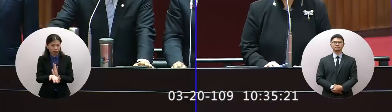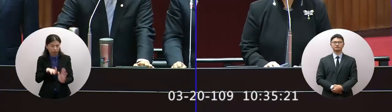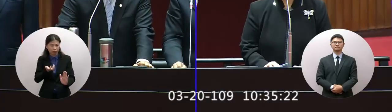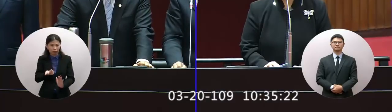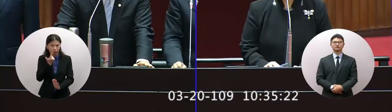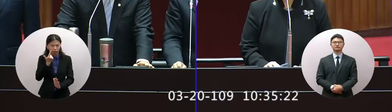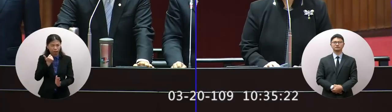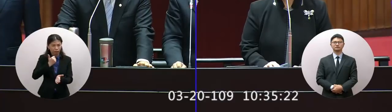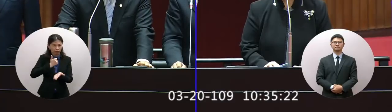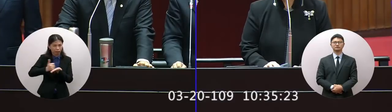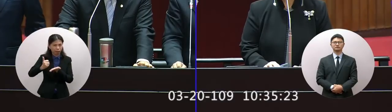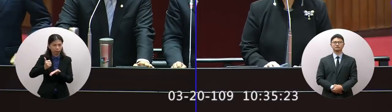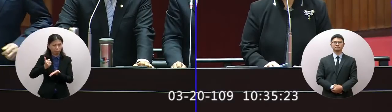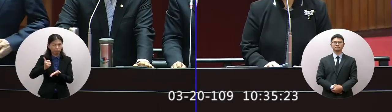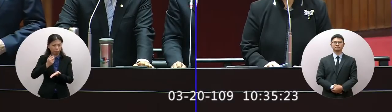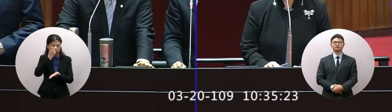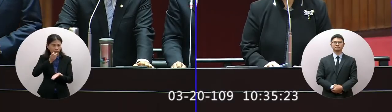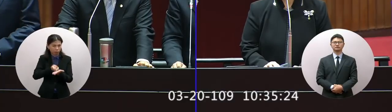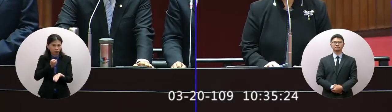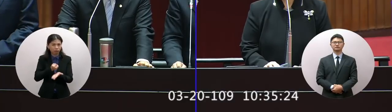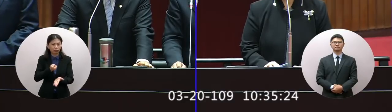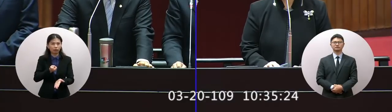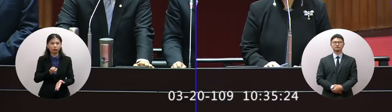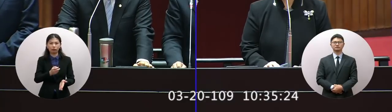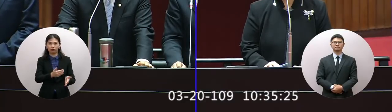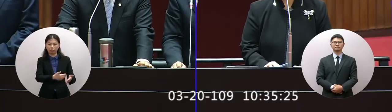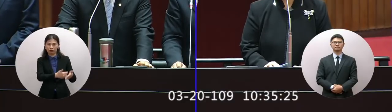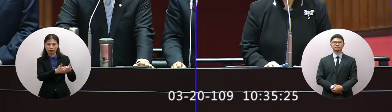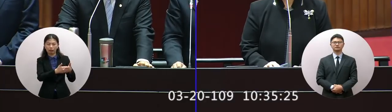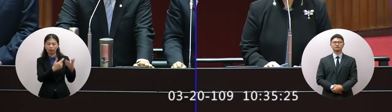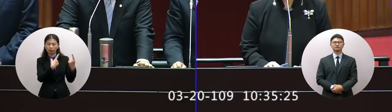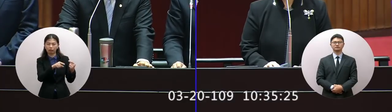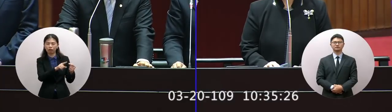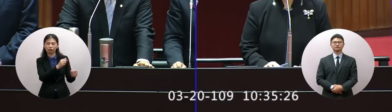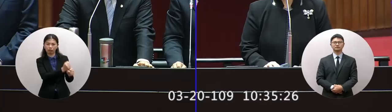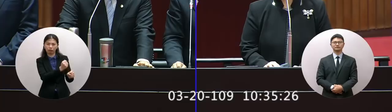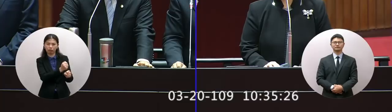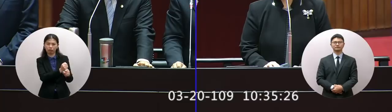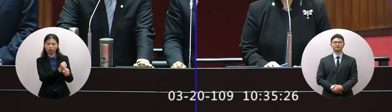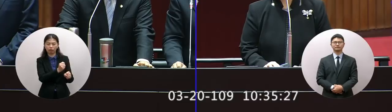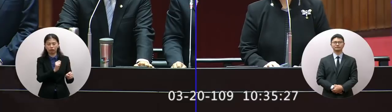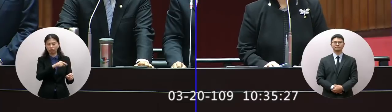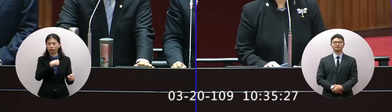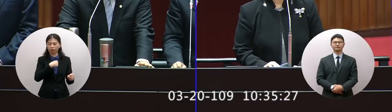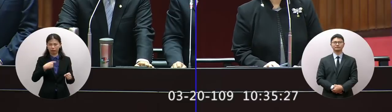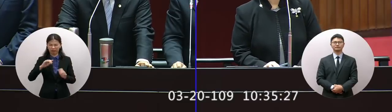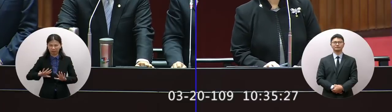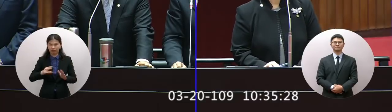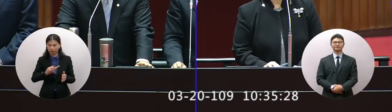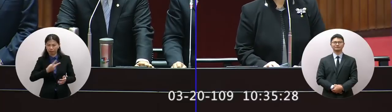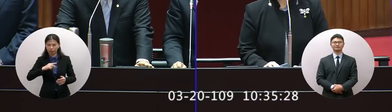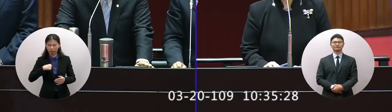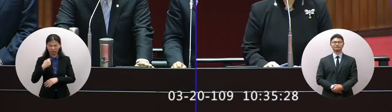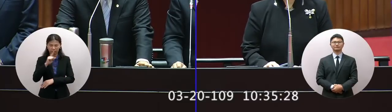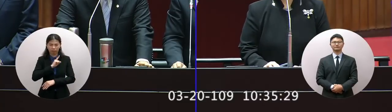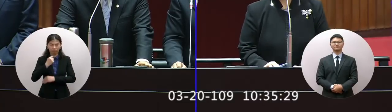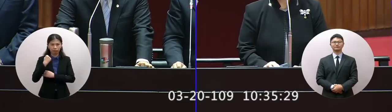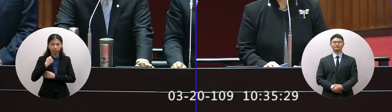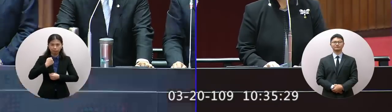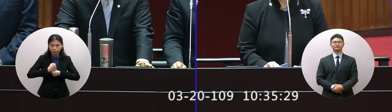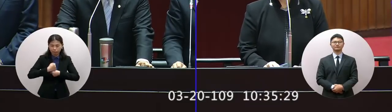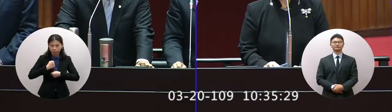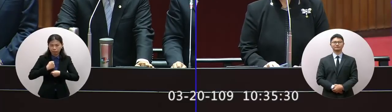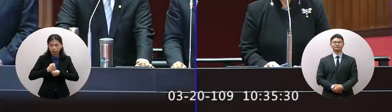把關節出口還有大量來生產所以今天我們看到臺灣在買這個水晶已經